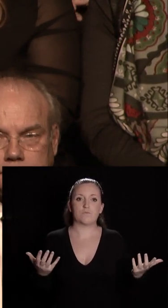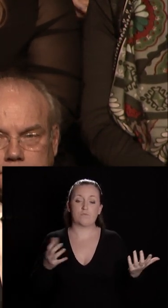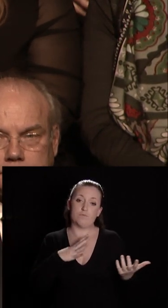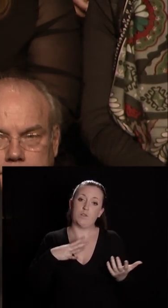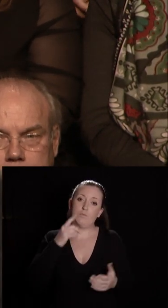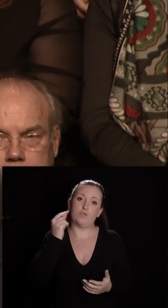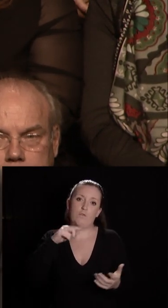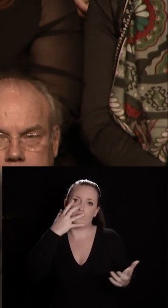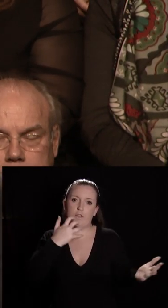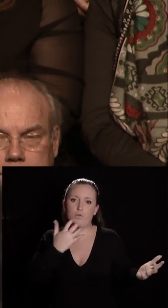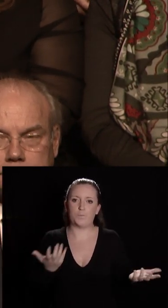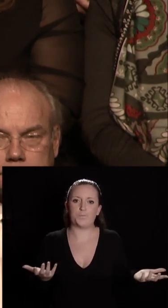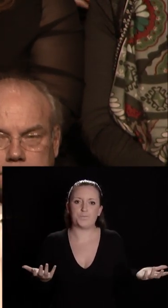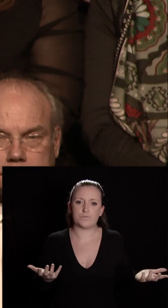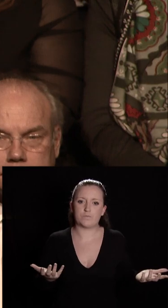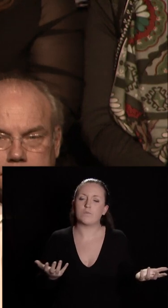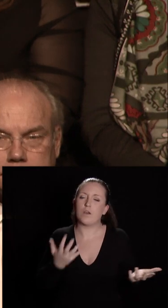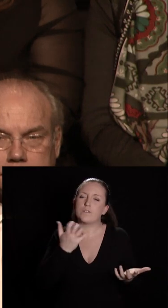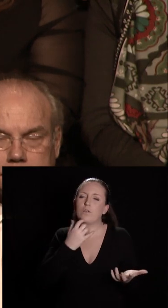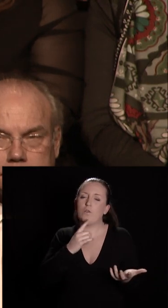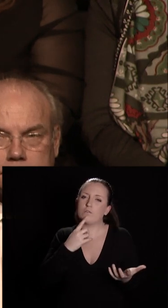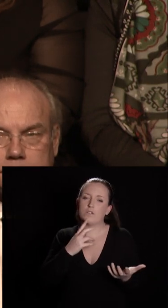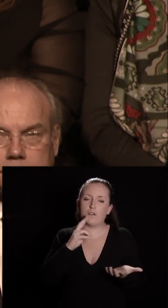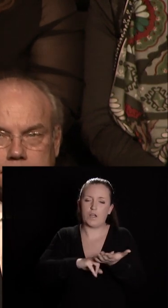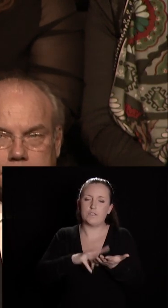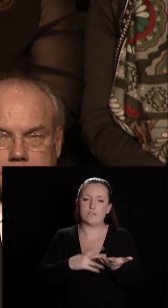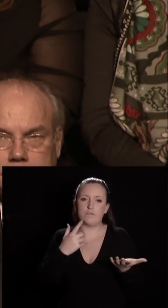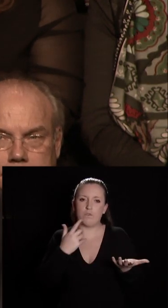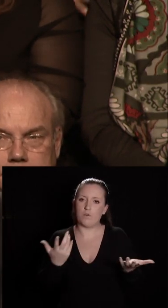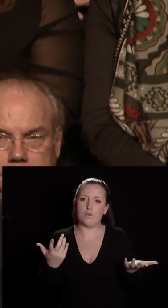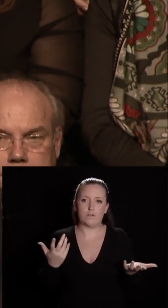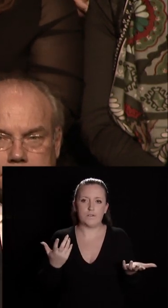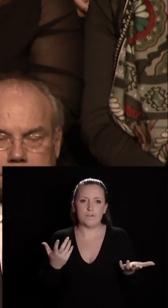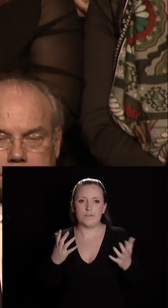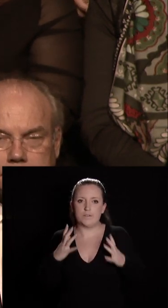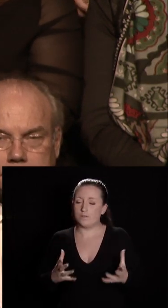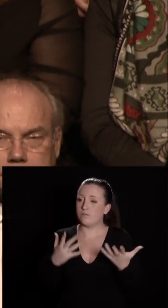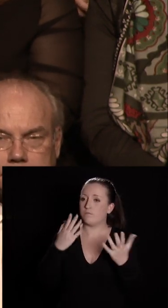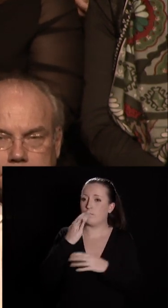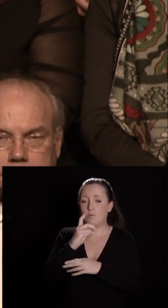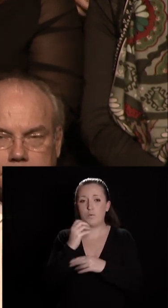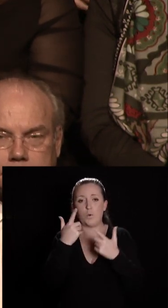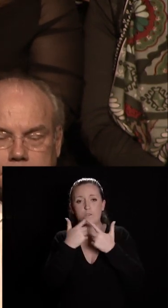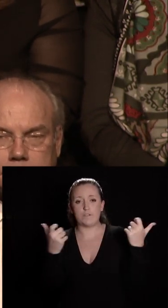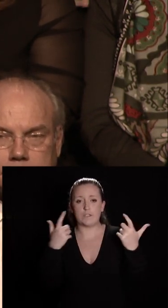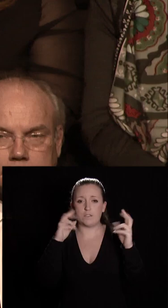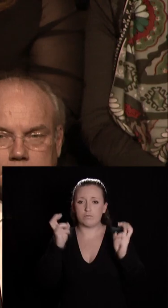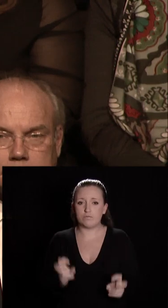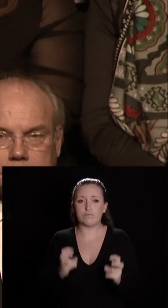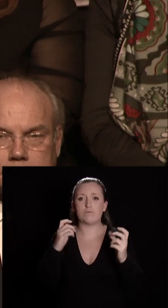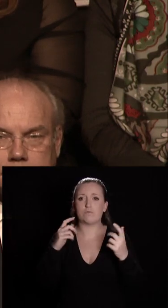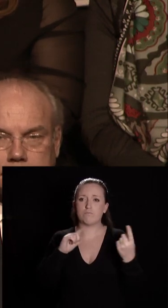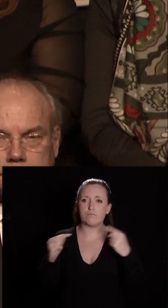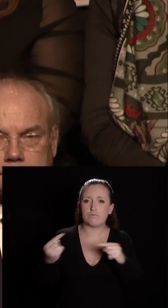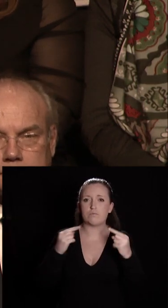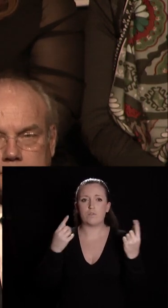soyons sérieux, c'est-à-dire soyons réalistes, soyons courageux des règlements climatiques, chute de la biodiversité mondiale, tensions géopolitiques autour